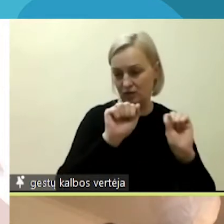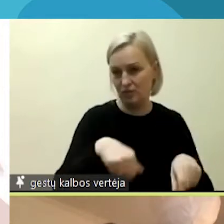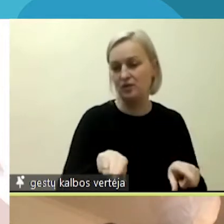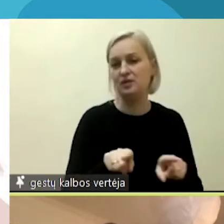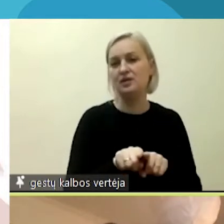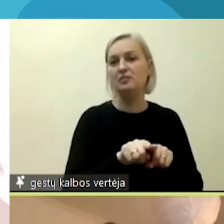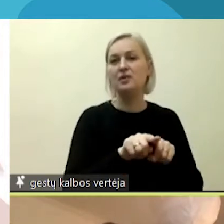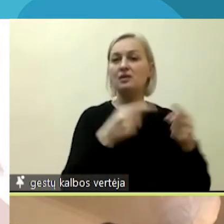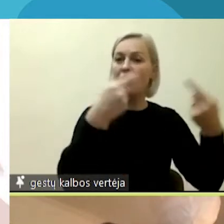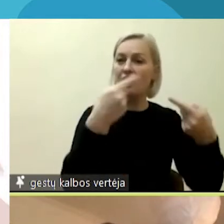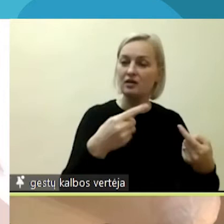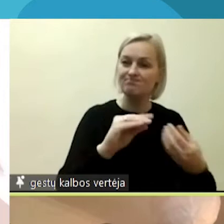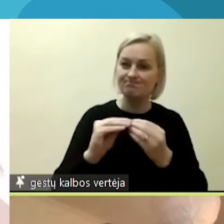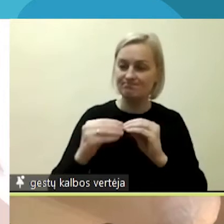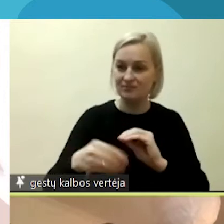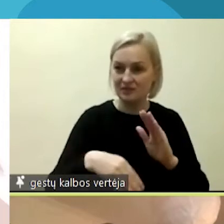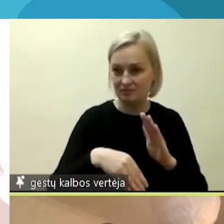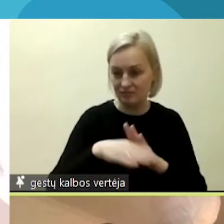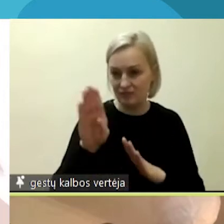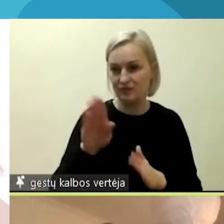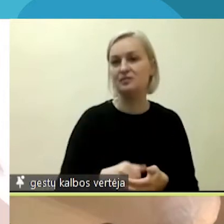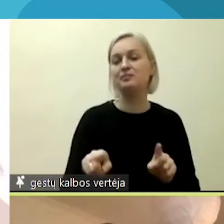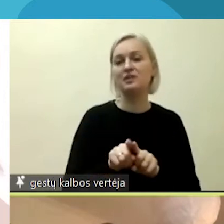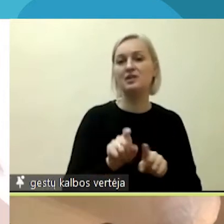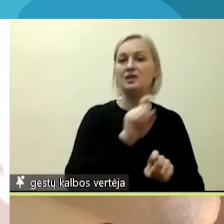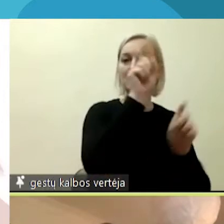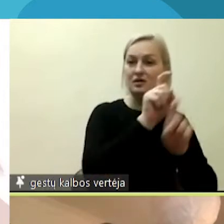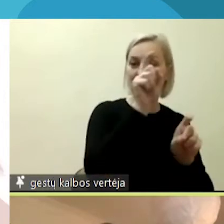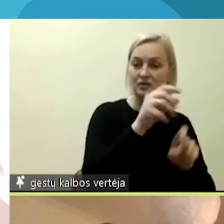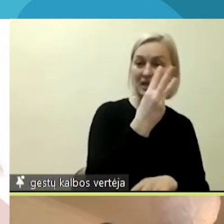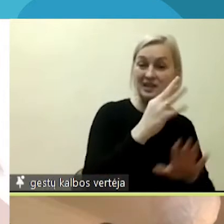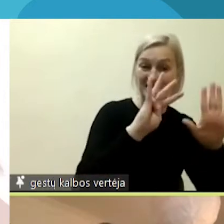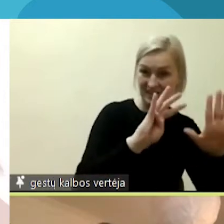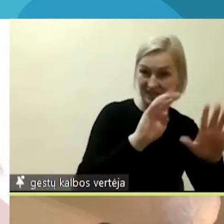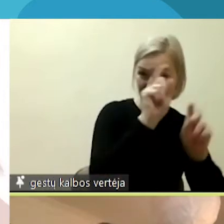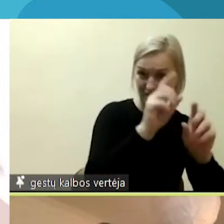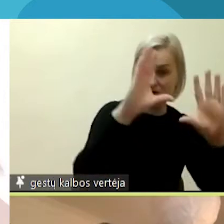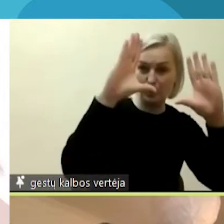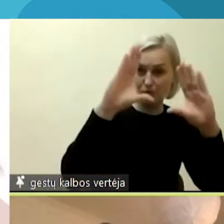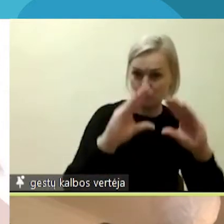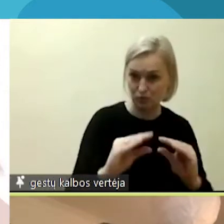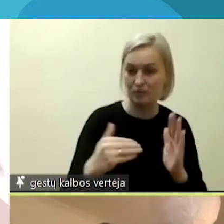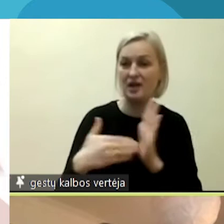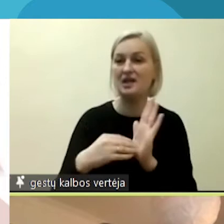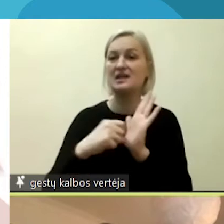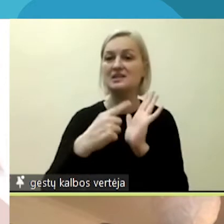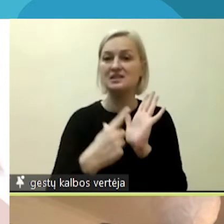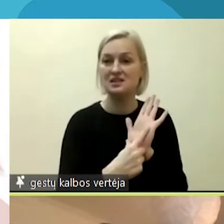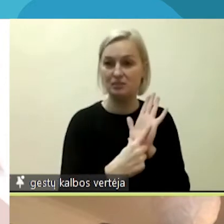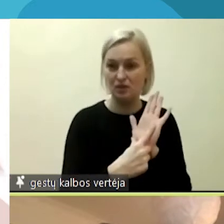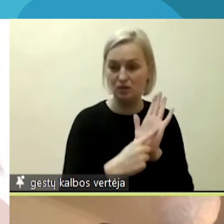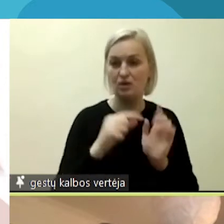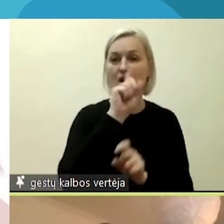anketą. Ir bus sumažiais klausimų nuo 39 iki 17 klausimai bus paprastesni.